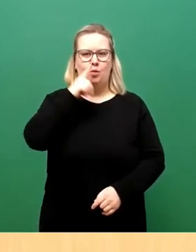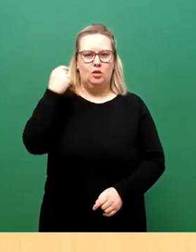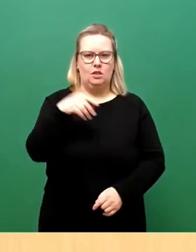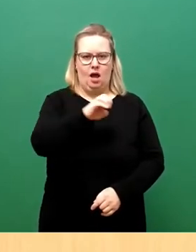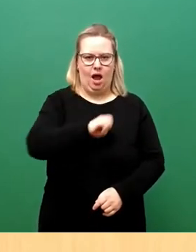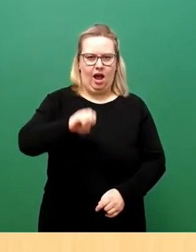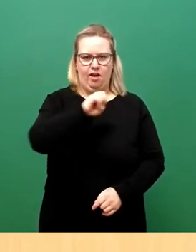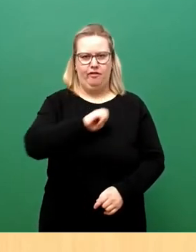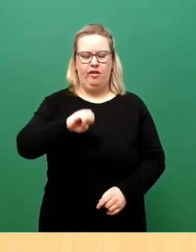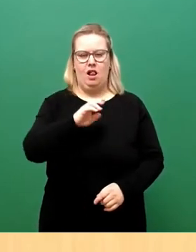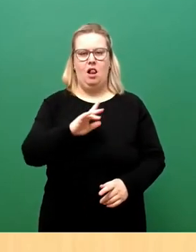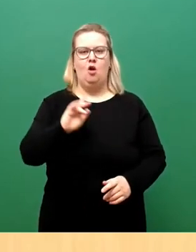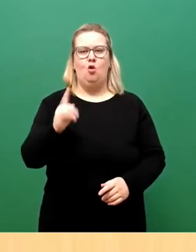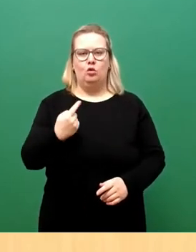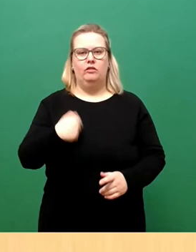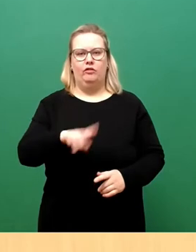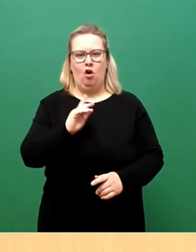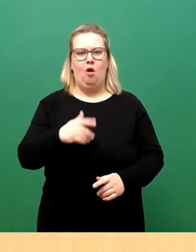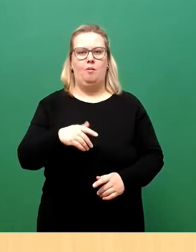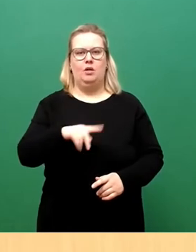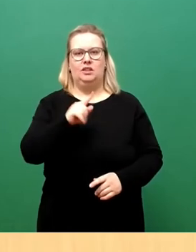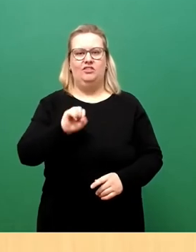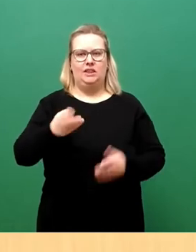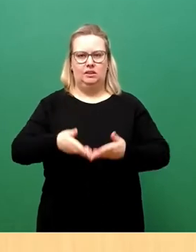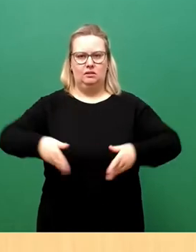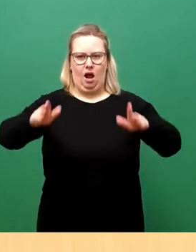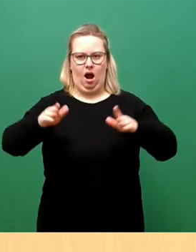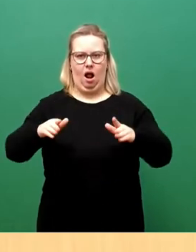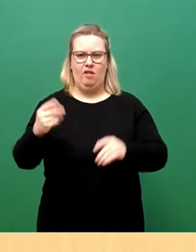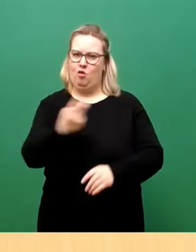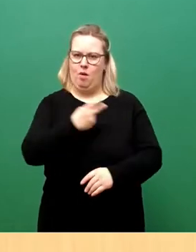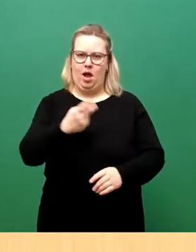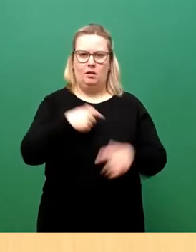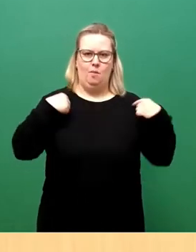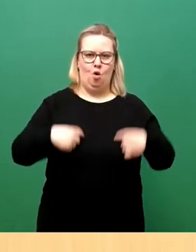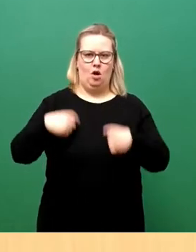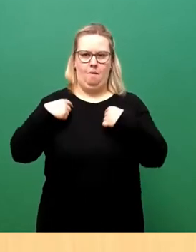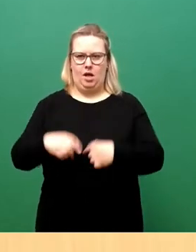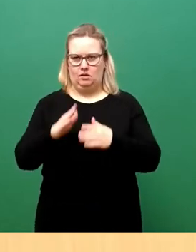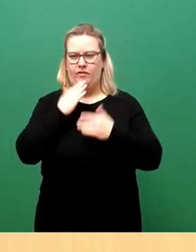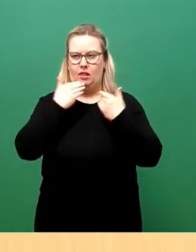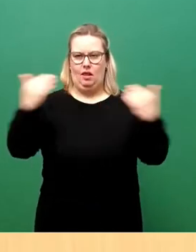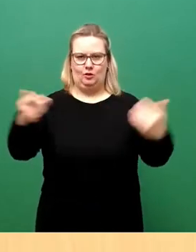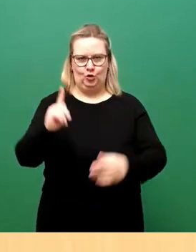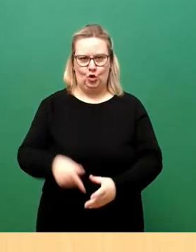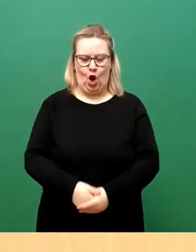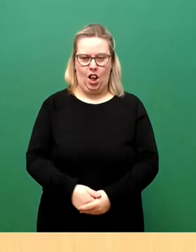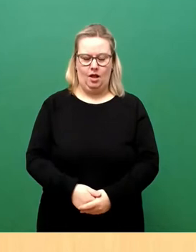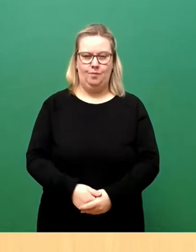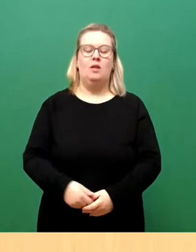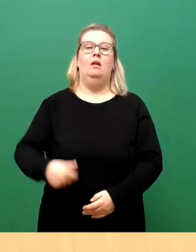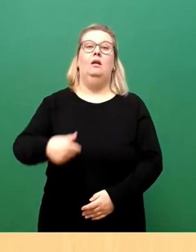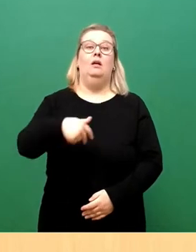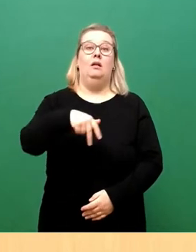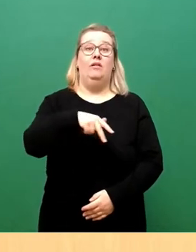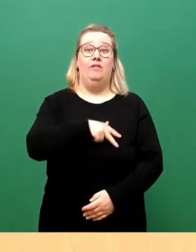Preiser-Marian und von Zwistal, Frau Britta Kalkbrenner zu übermitteln. Tatsächlich sind